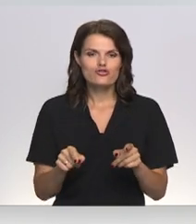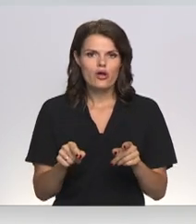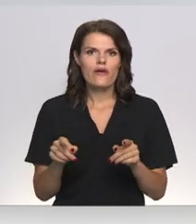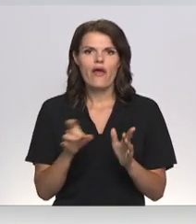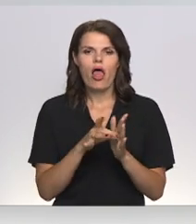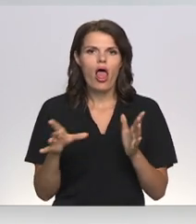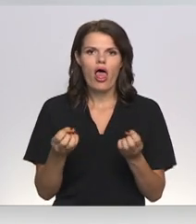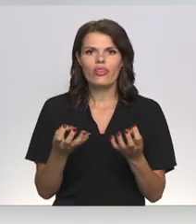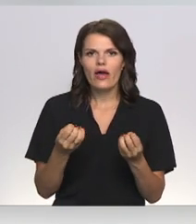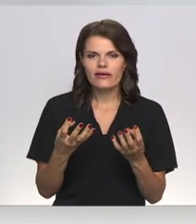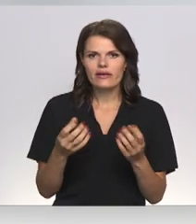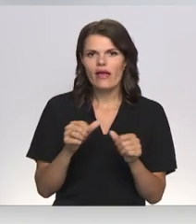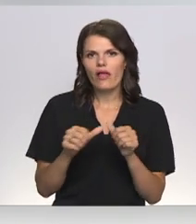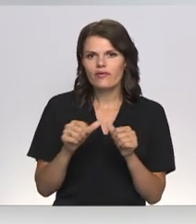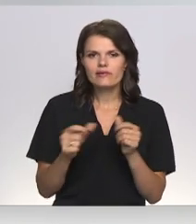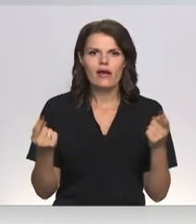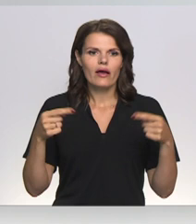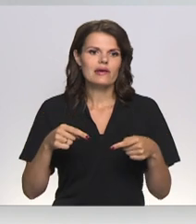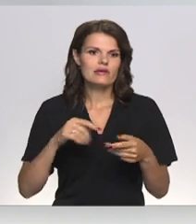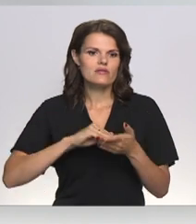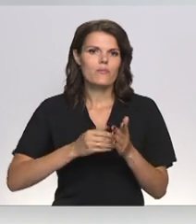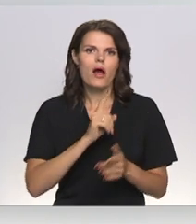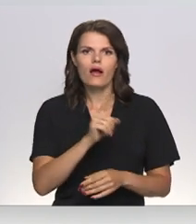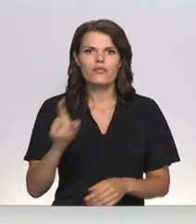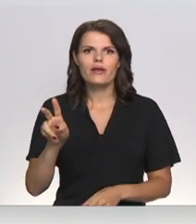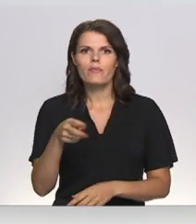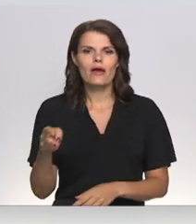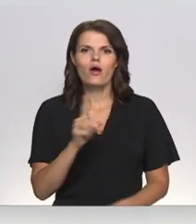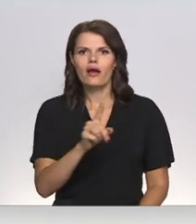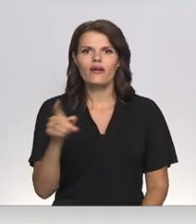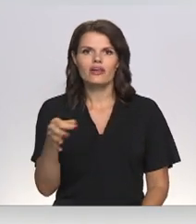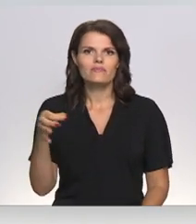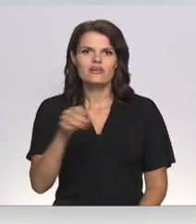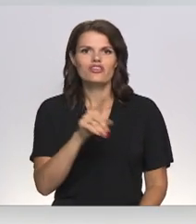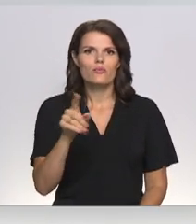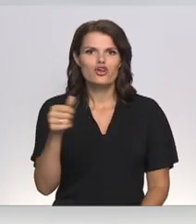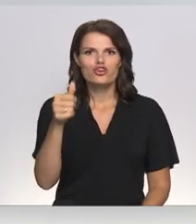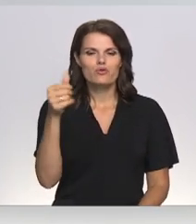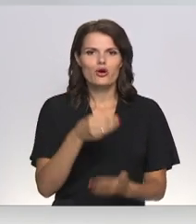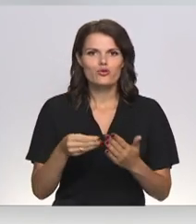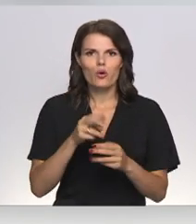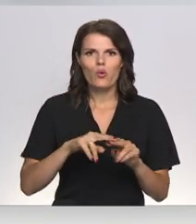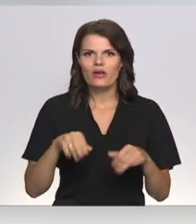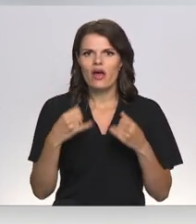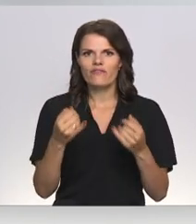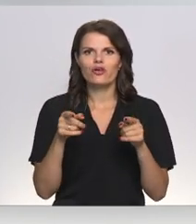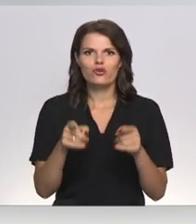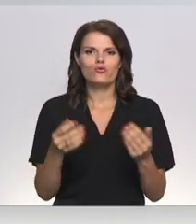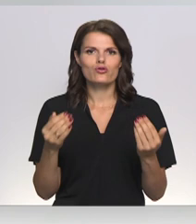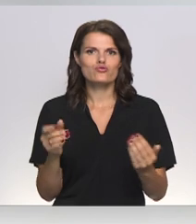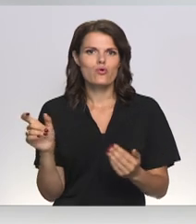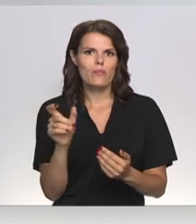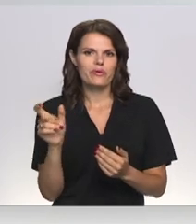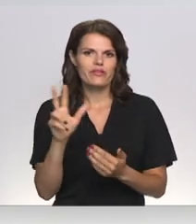krīzes apstākļos katram eiro, katram centem rīpaša nozīmē, un veltīt to šobrīd Daugavpils